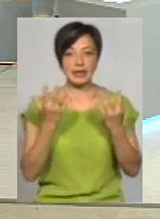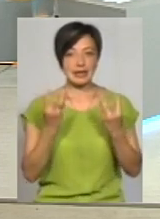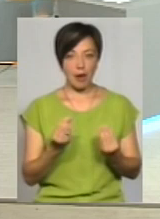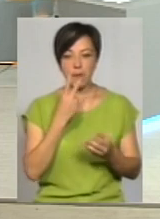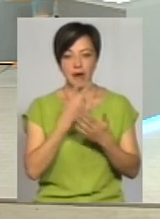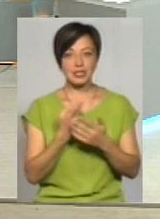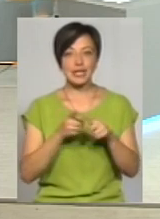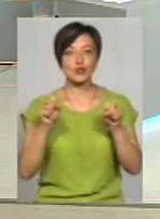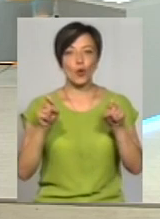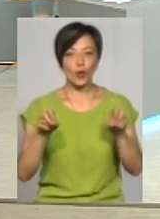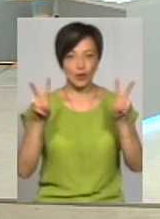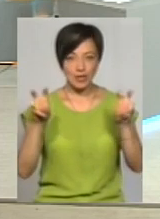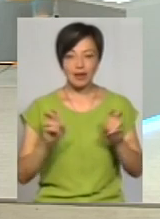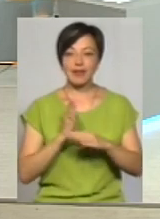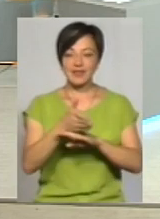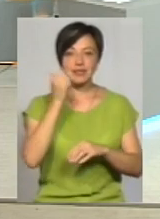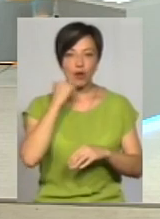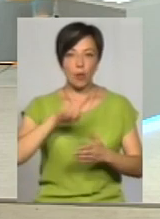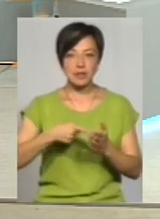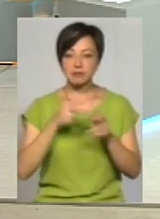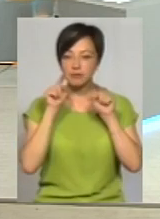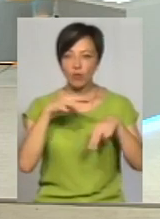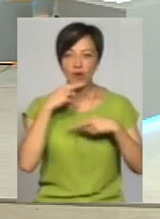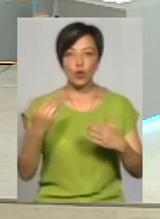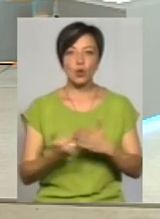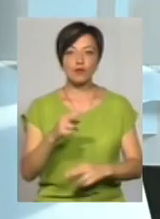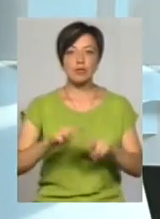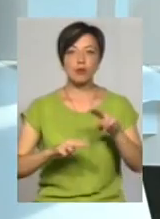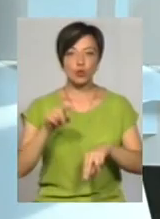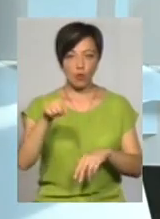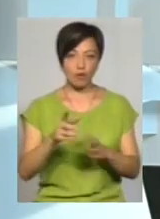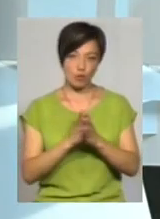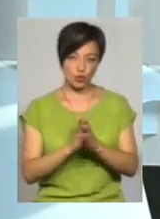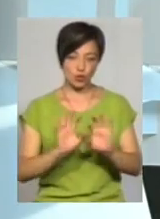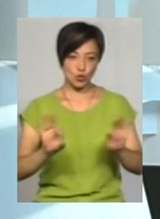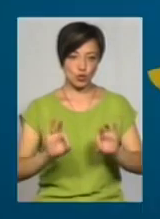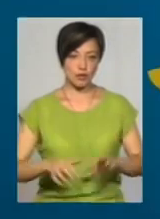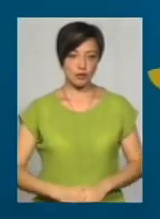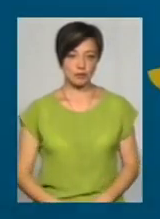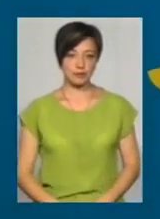про яке, ви казали, навідались до старого міста і звернули увагу на нову забудову у ньому. Прошу, сюжет.